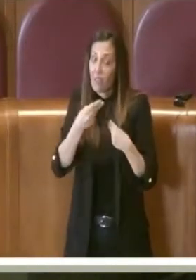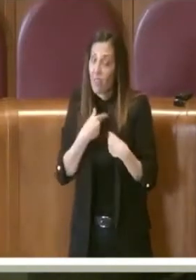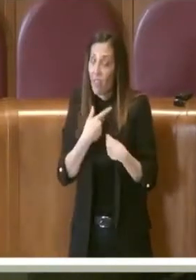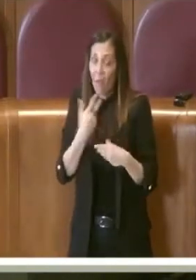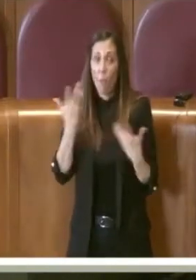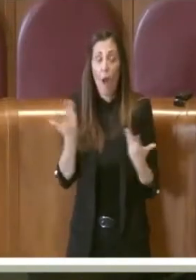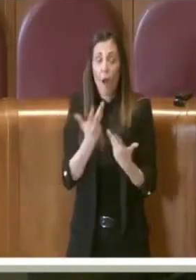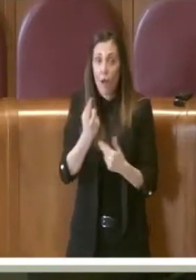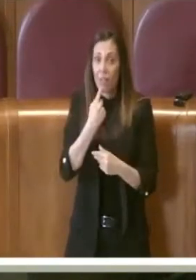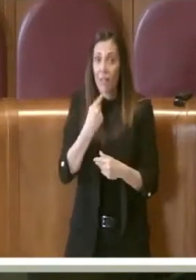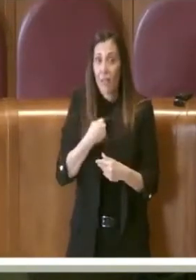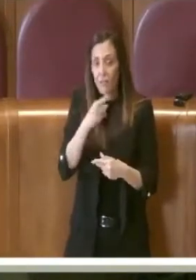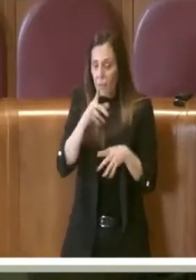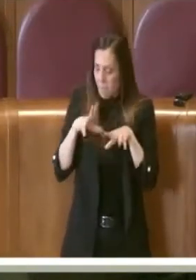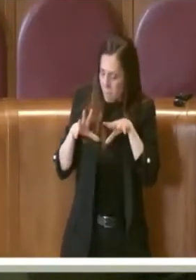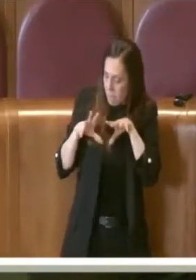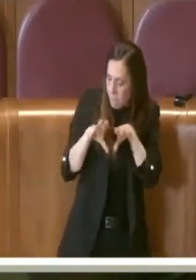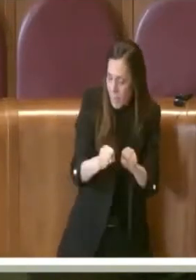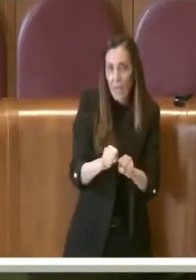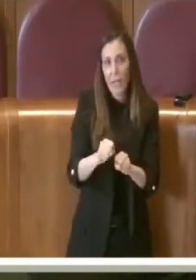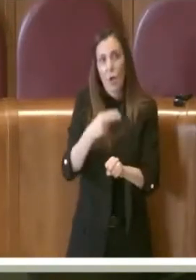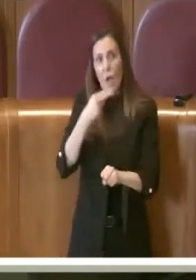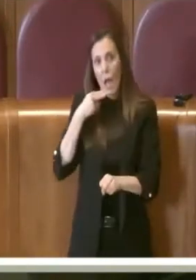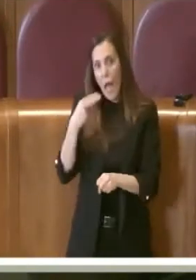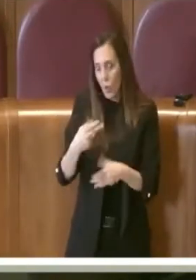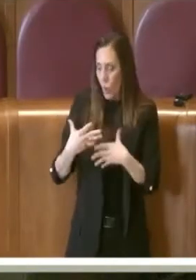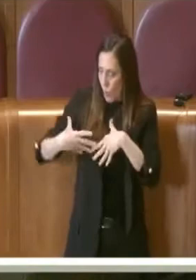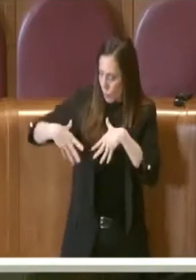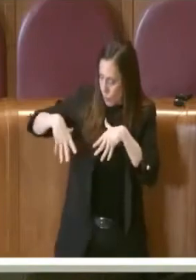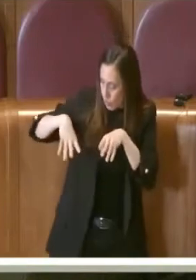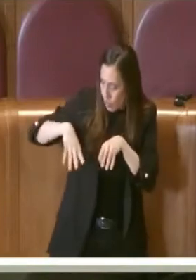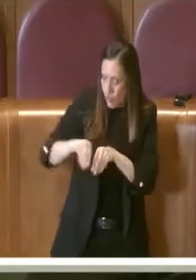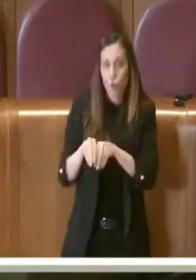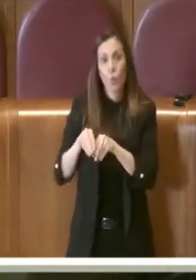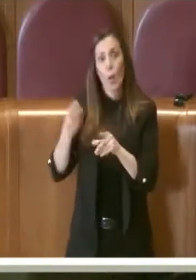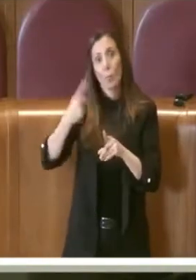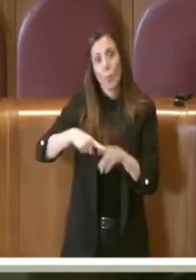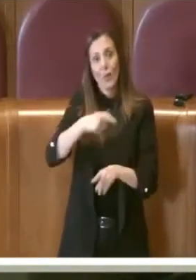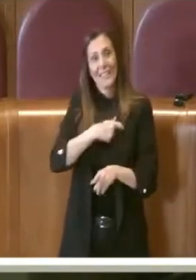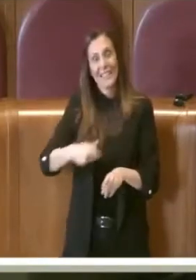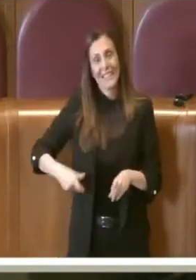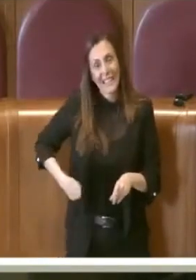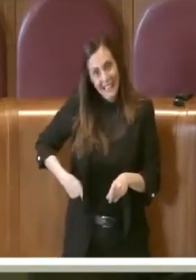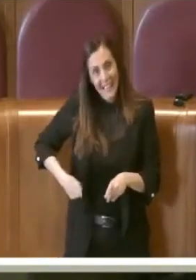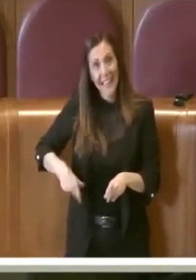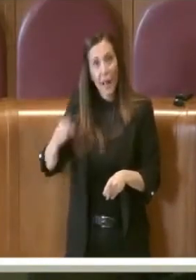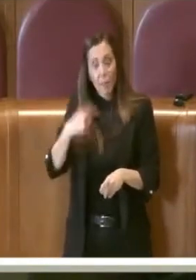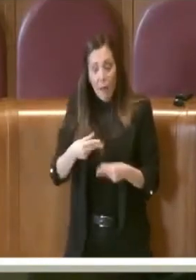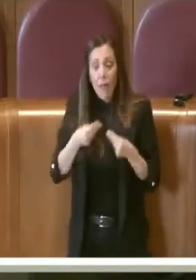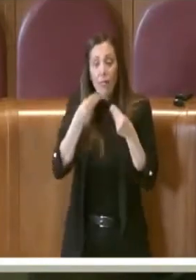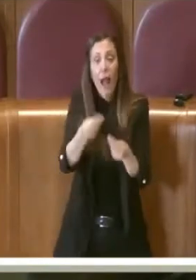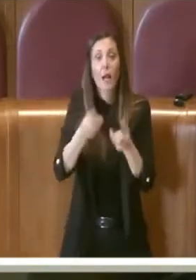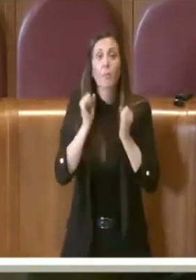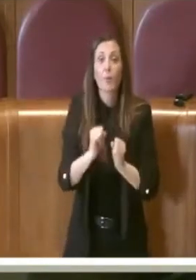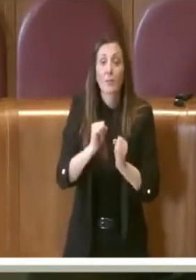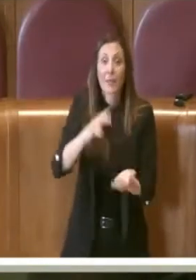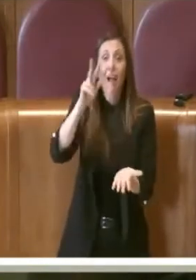prende un impegno ovviamente a nome della giunta e della sindaca per garantire ai 3 milioni